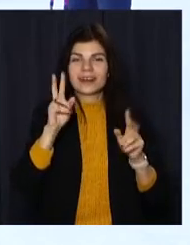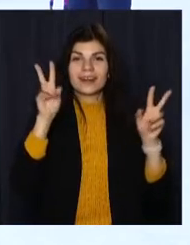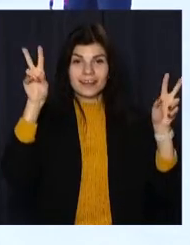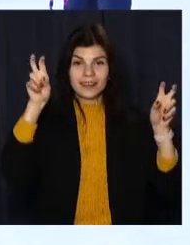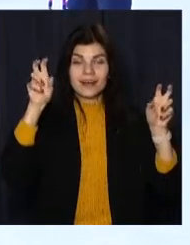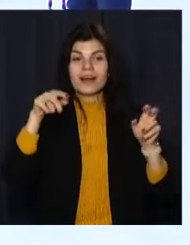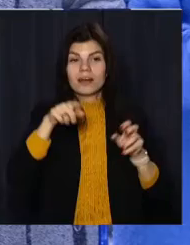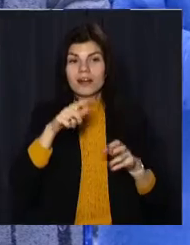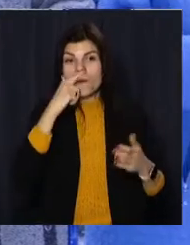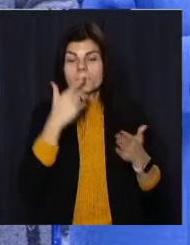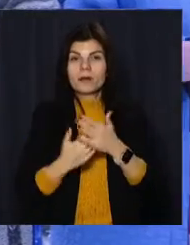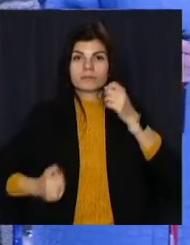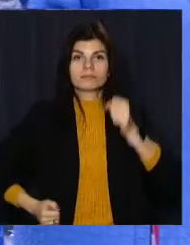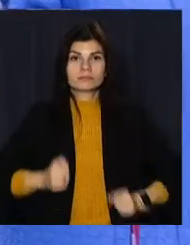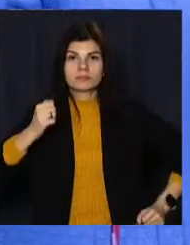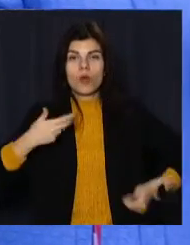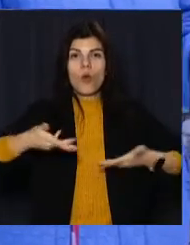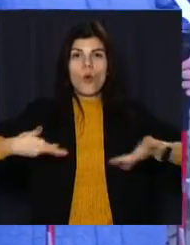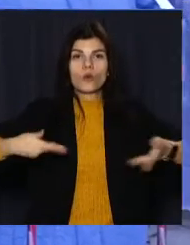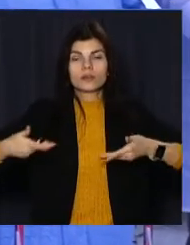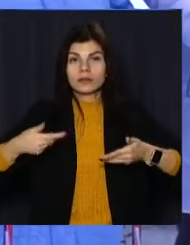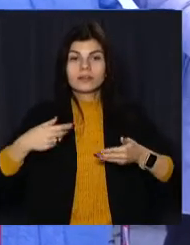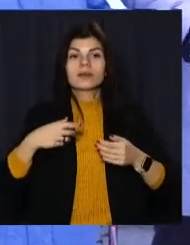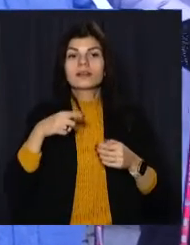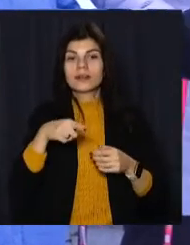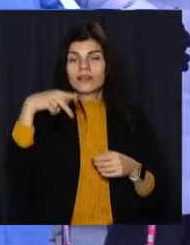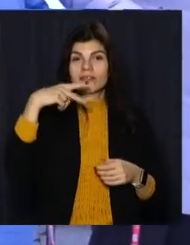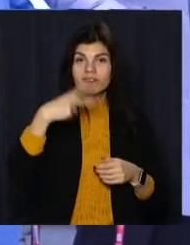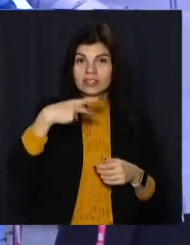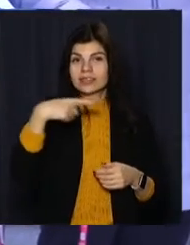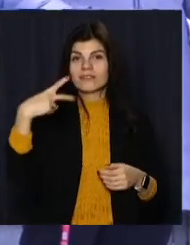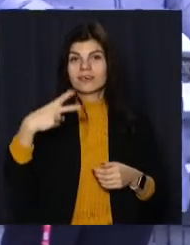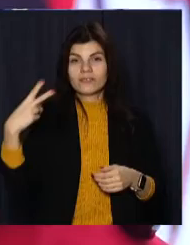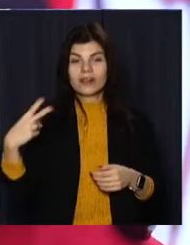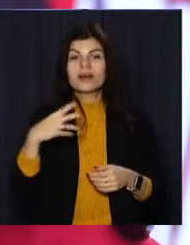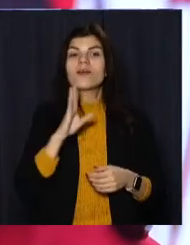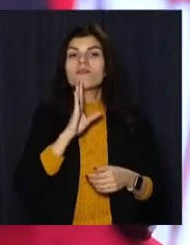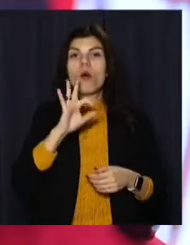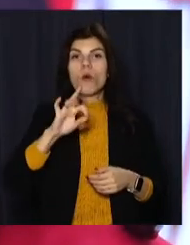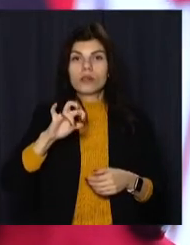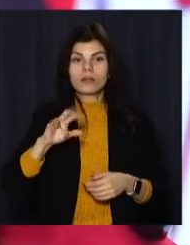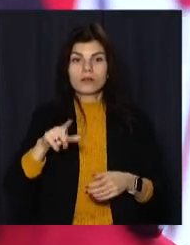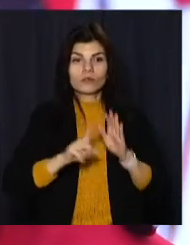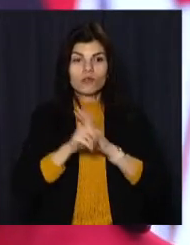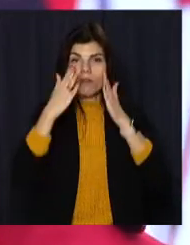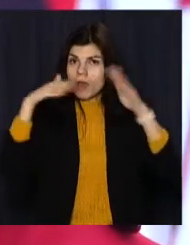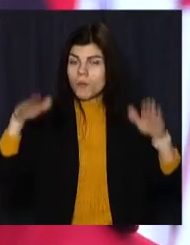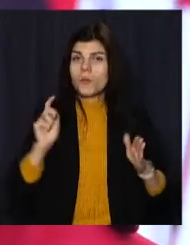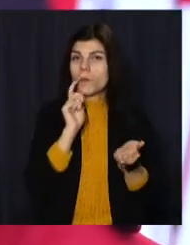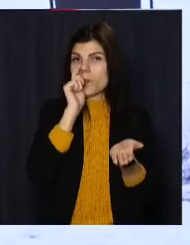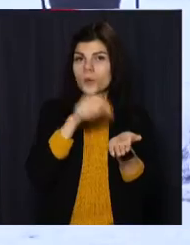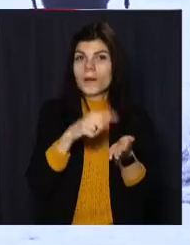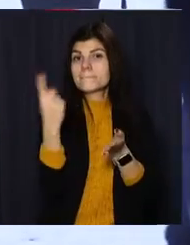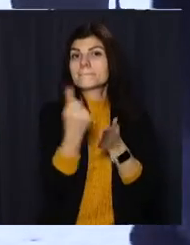скандинавською ходою. Одна з тих, хто відкрив сезон 2022 – Олена Іванівна. Вона у таборі вперше. Сьогодні